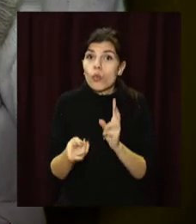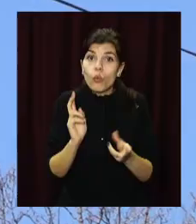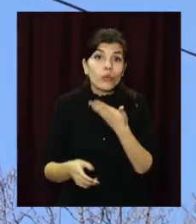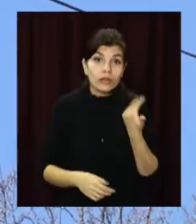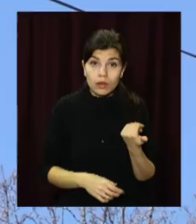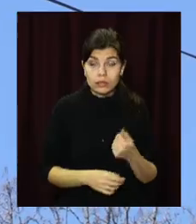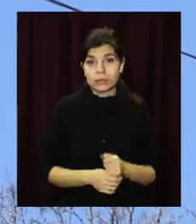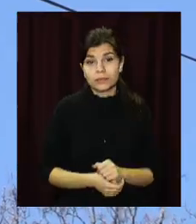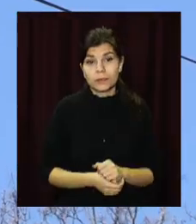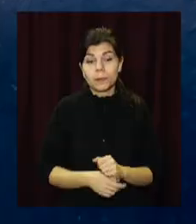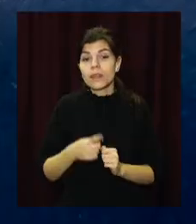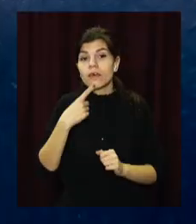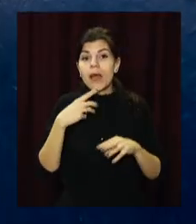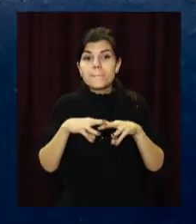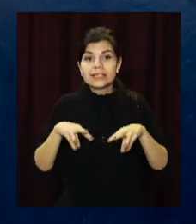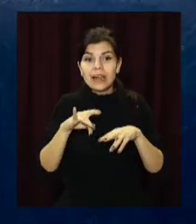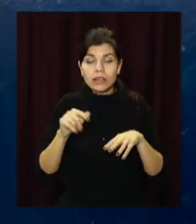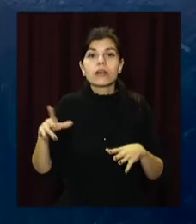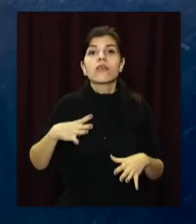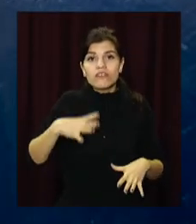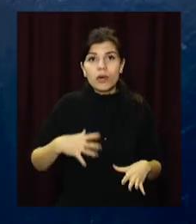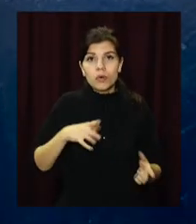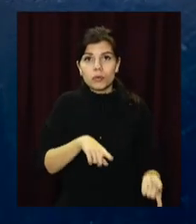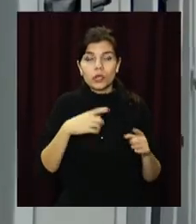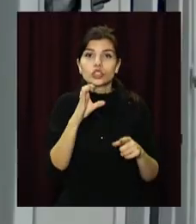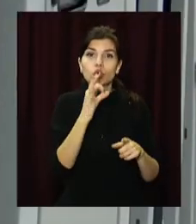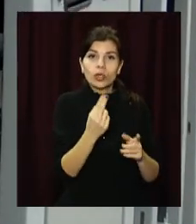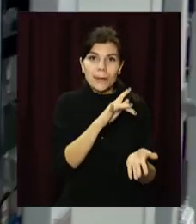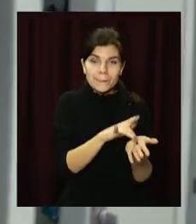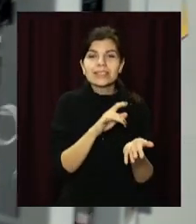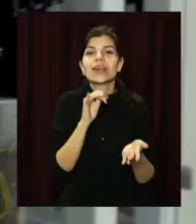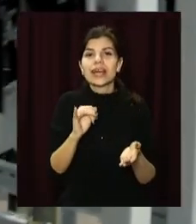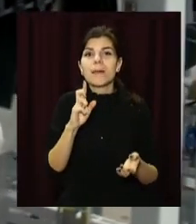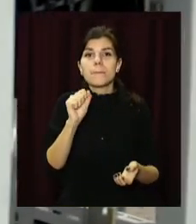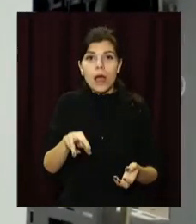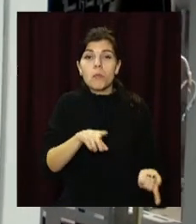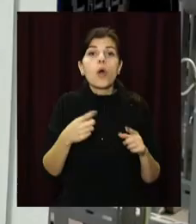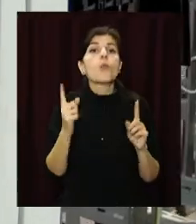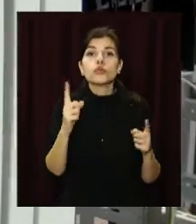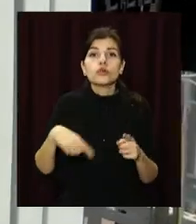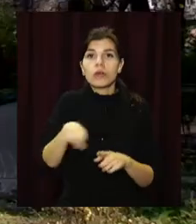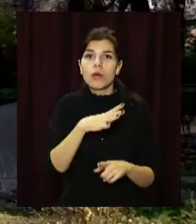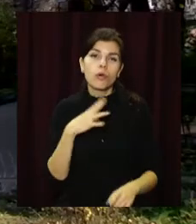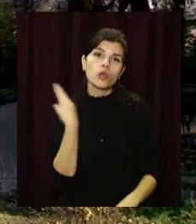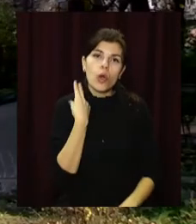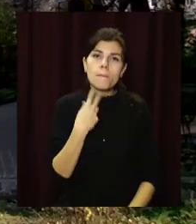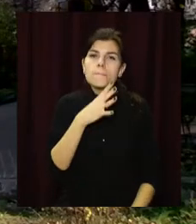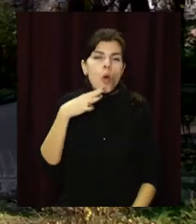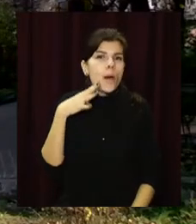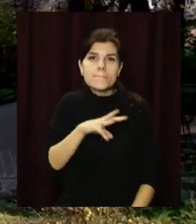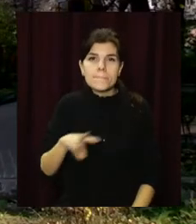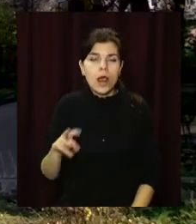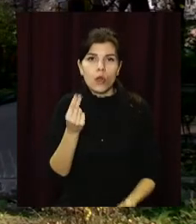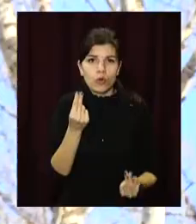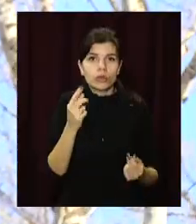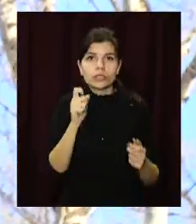У міськраді, кажуть, вони були змушені перевезти соцмісто та БАМ на альтернативне опалення. Бо населення мало багатомільйонні борги за